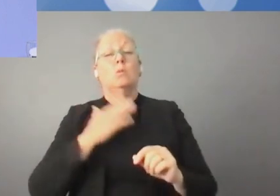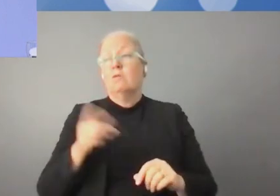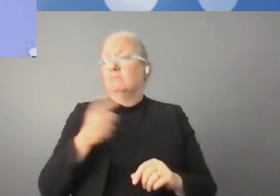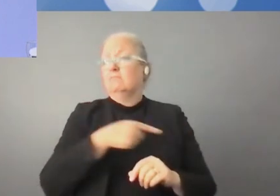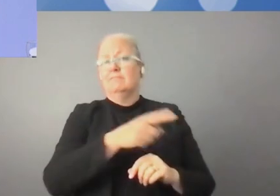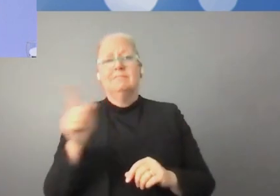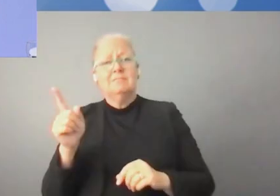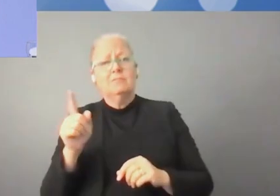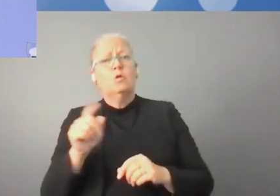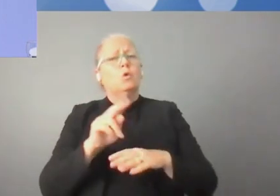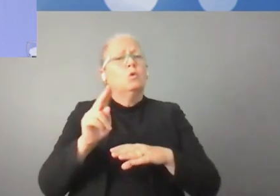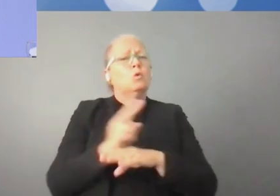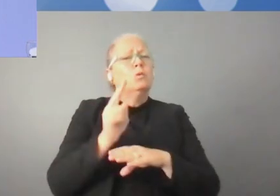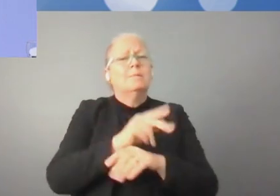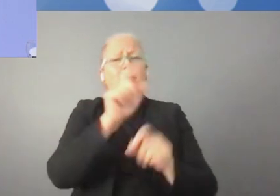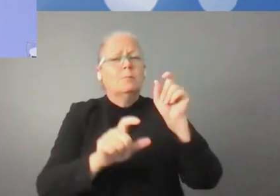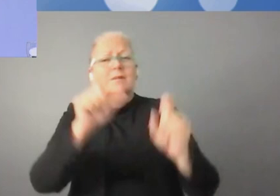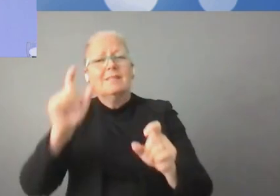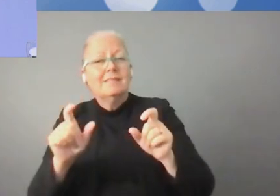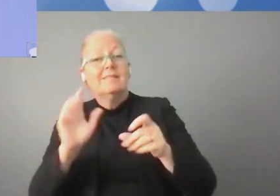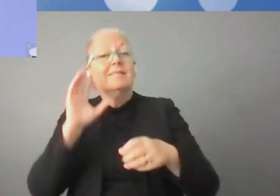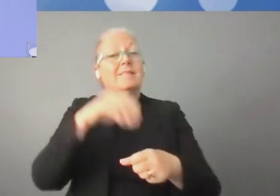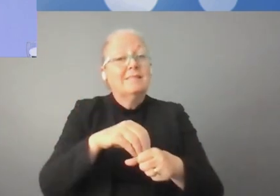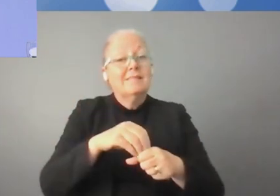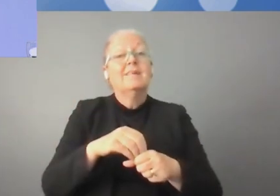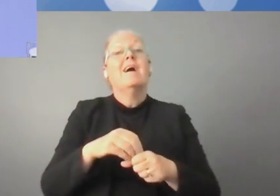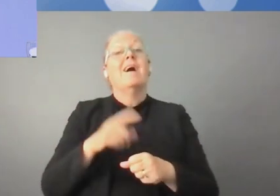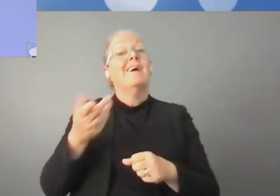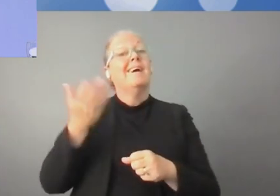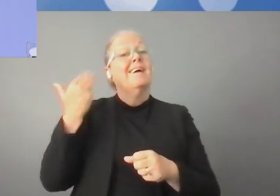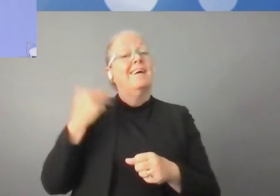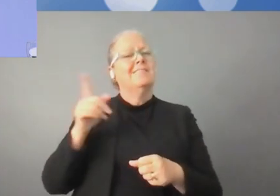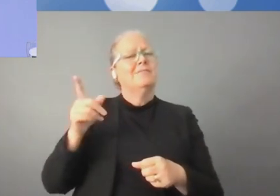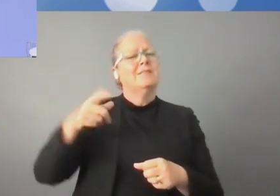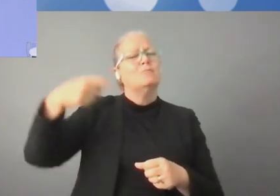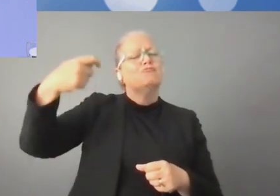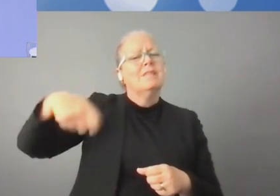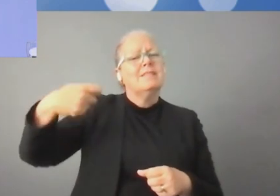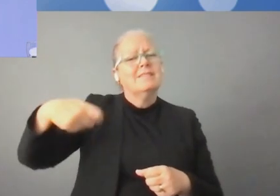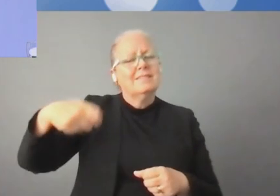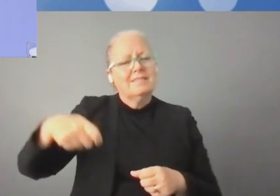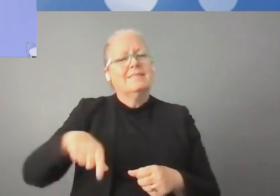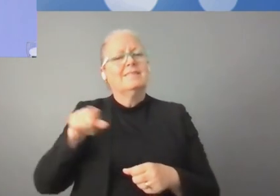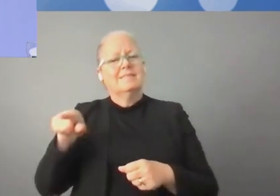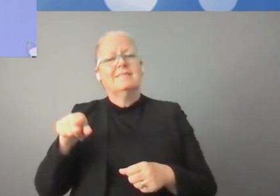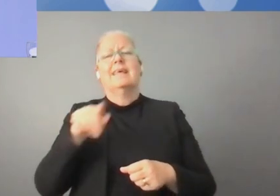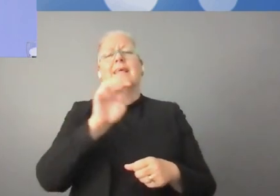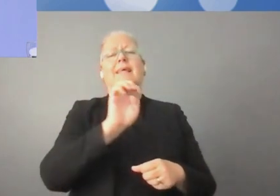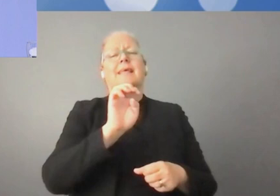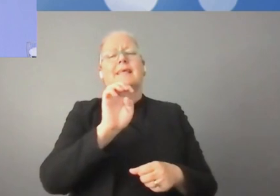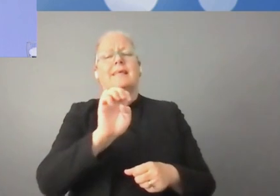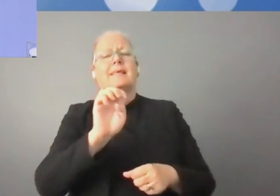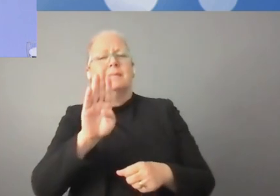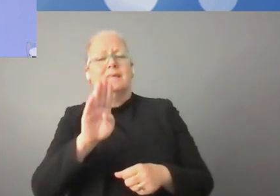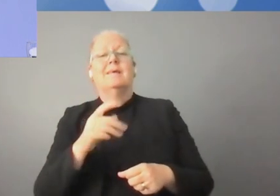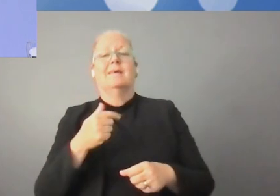Et ça, ça fait écho aux questions de liberté, liberté d'expression, etc., mais là aussi de sécurité. Donc